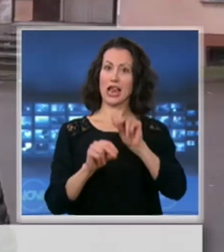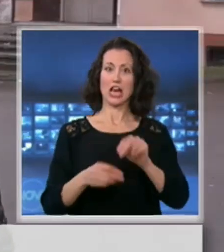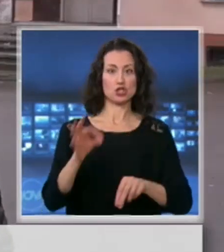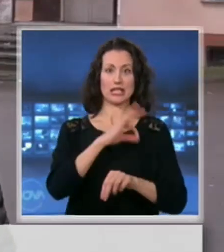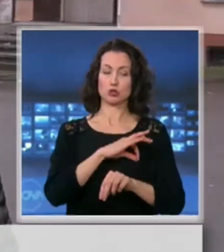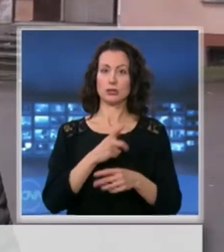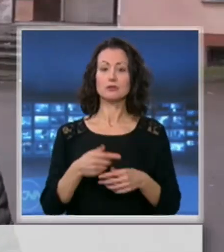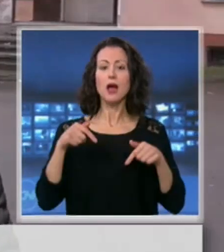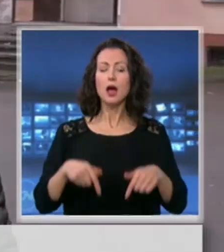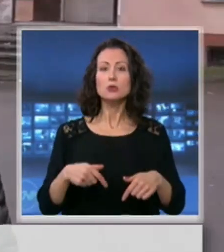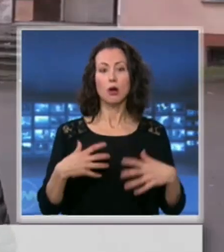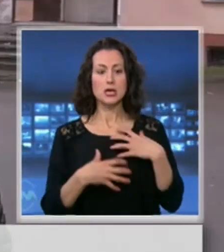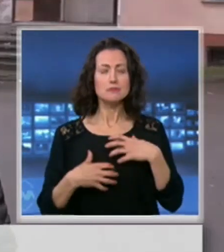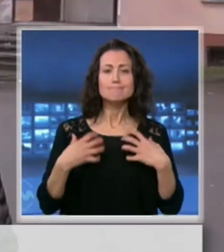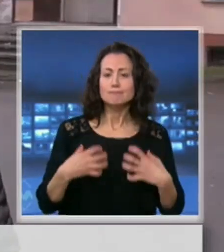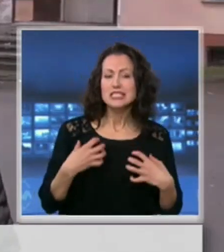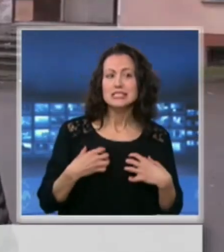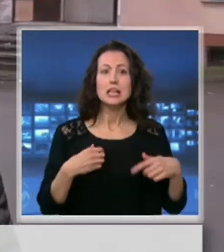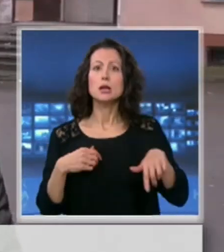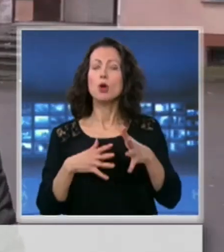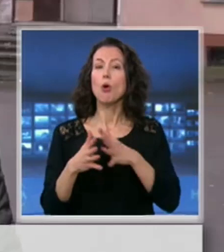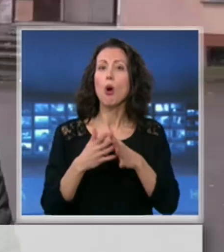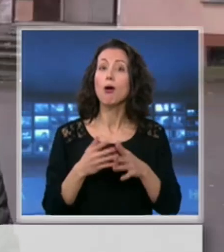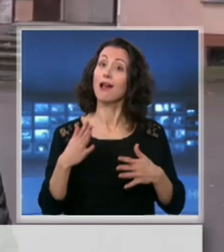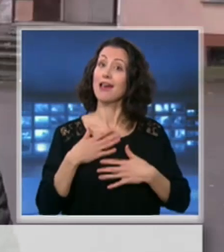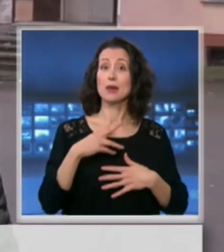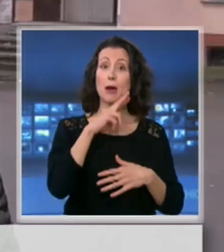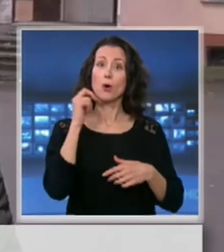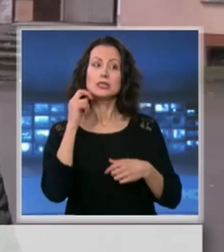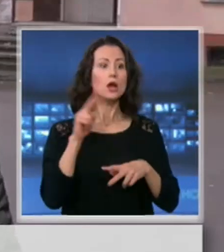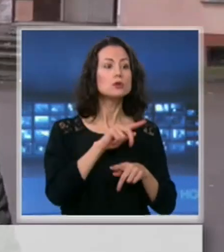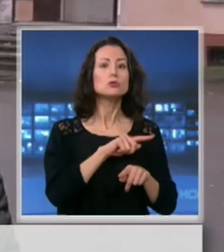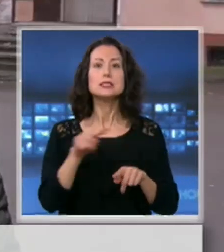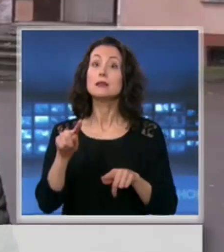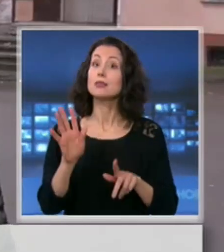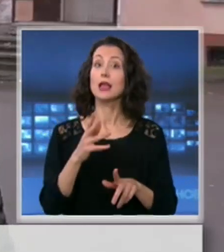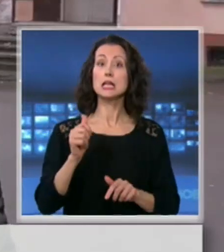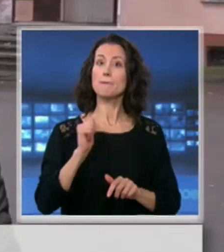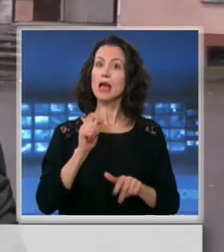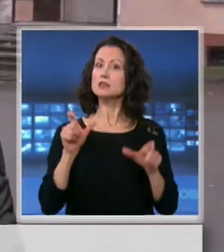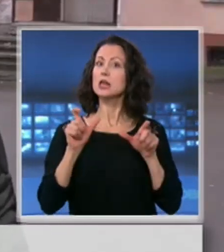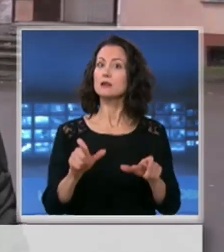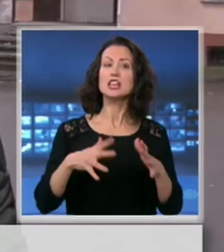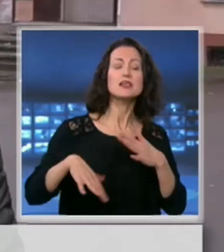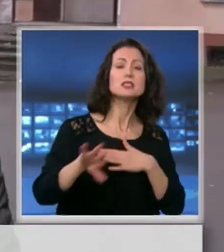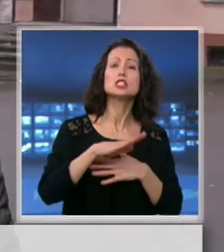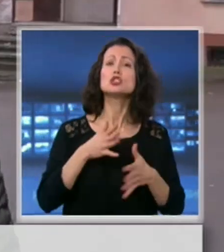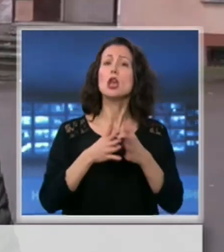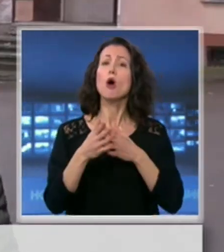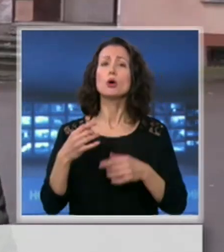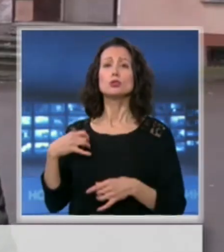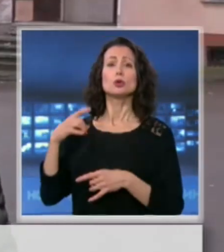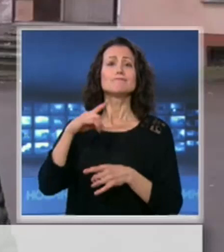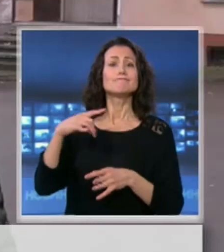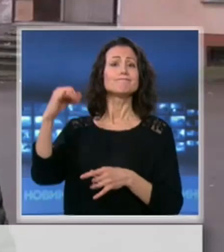притеснението на хората имат цивилни полицаи, които да следят дали се спазва карантината от всички, които са се прибрали от чужбина. В същото време от сдружението